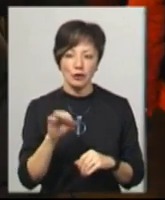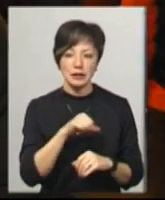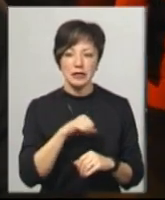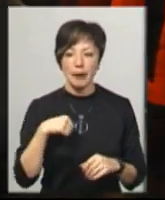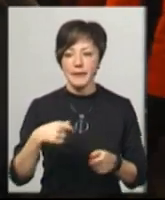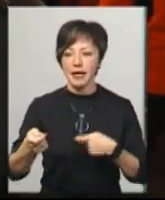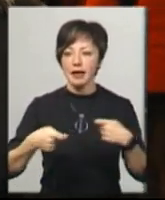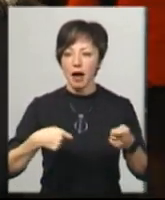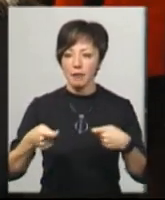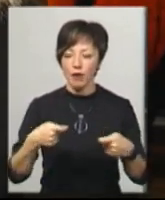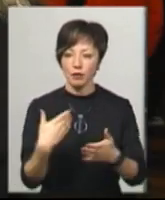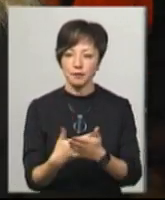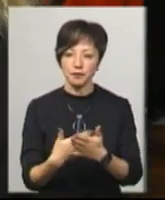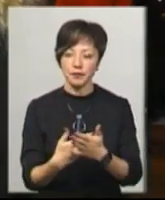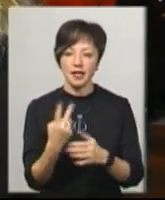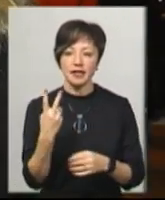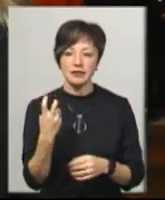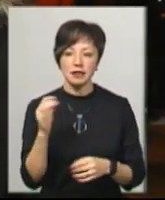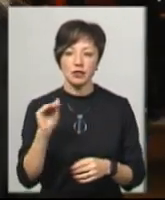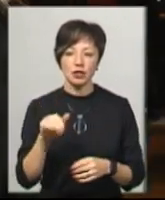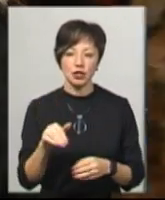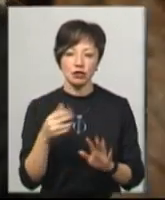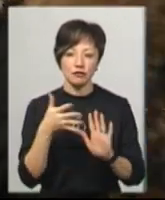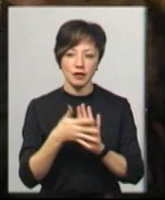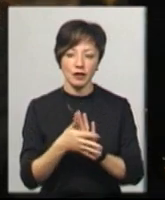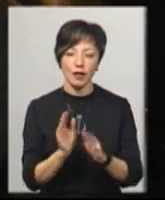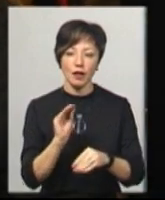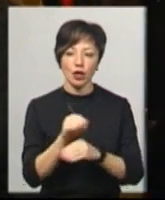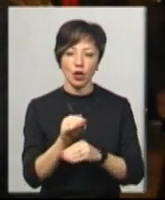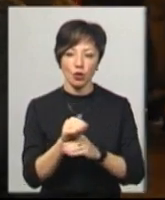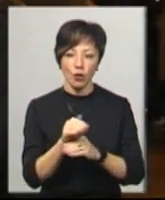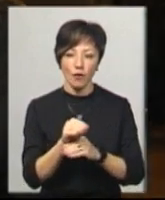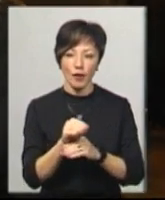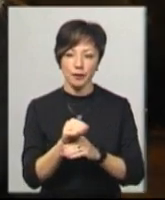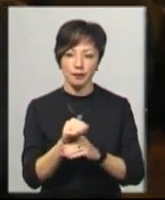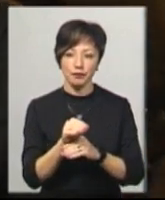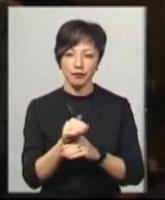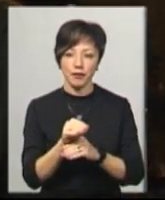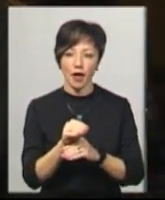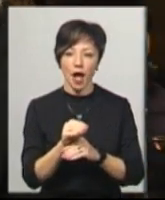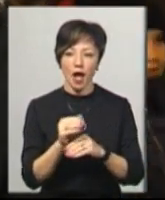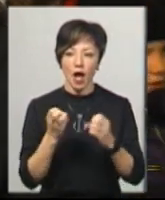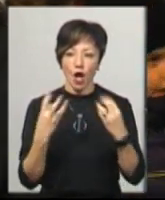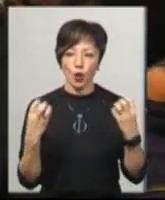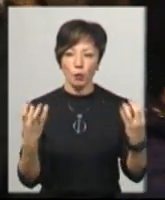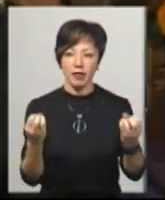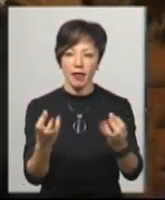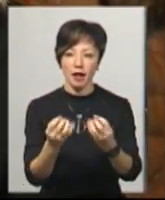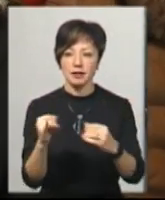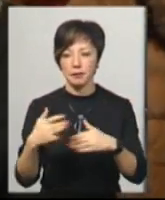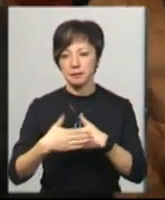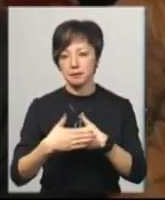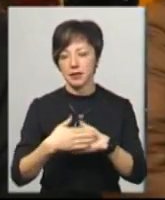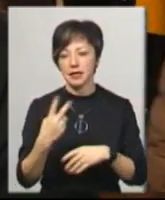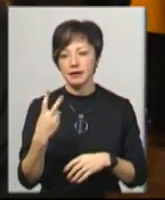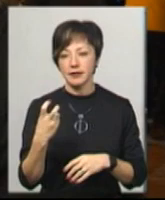ярмарок, то порядка 200 тисяч витрачено на додаткову іллюмінацію, ну і порядка